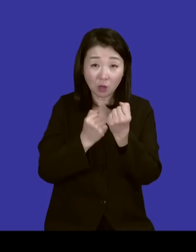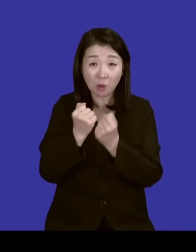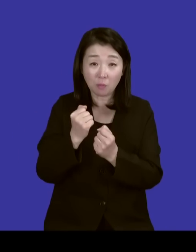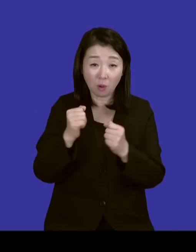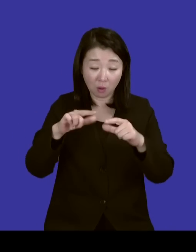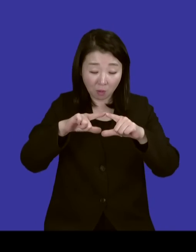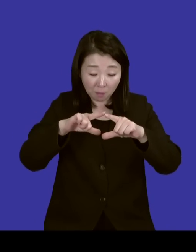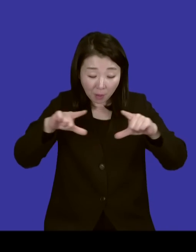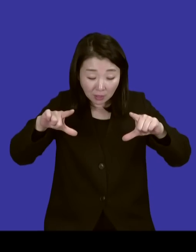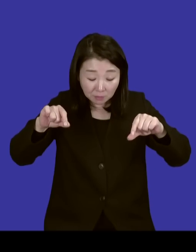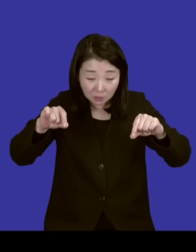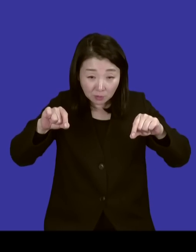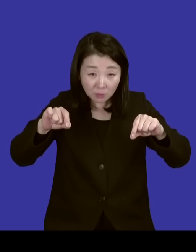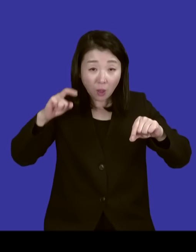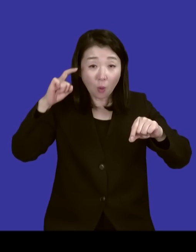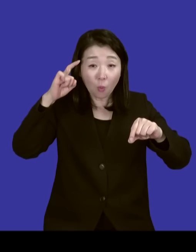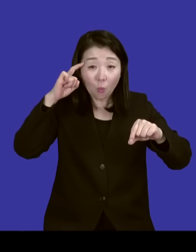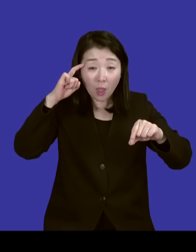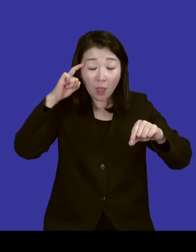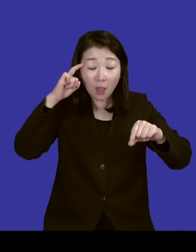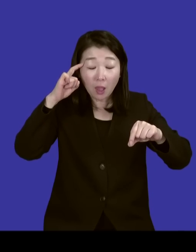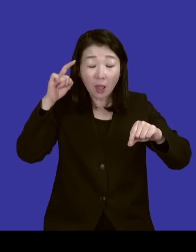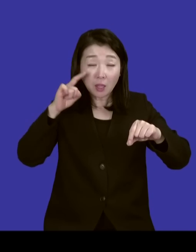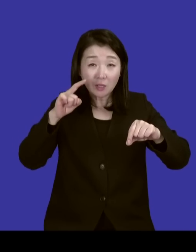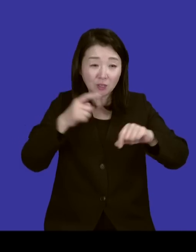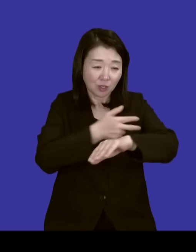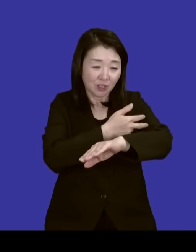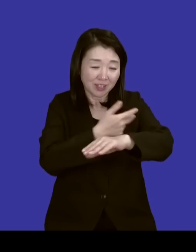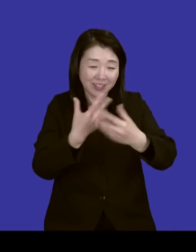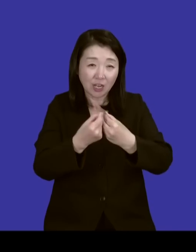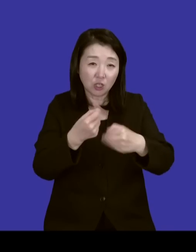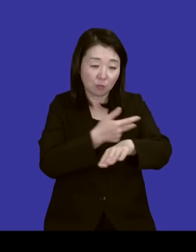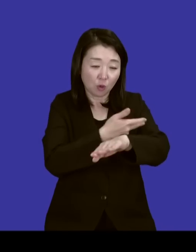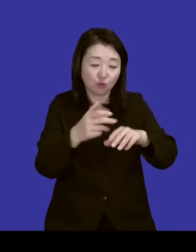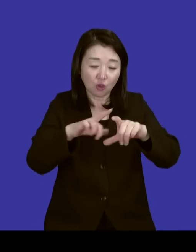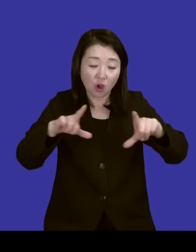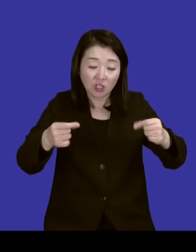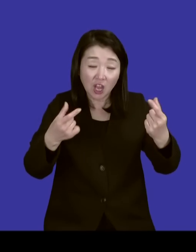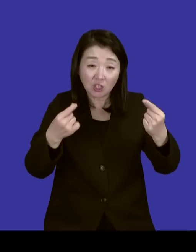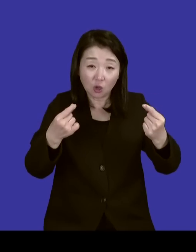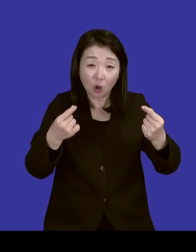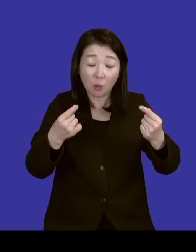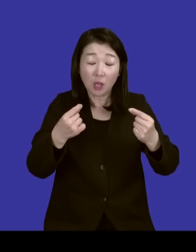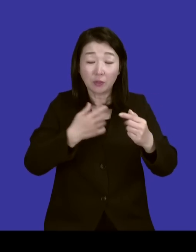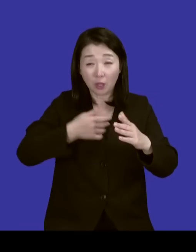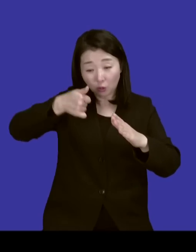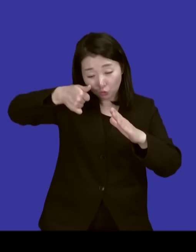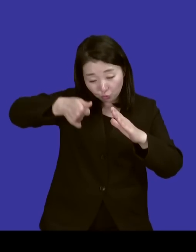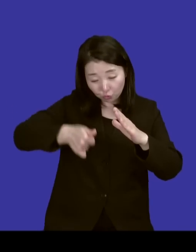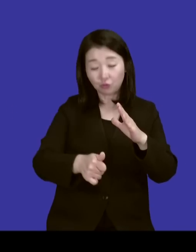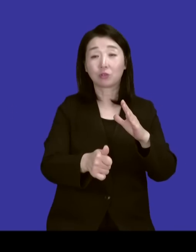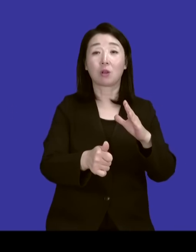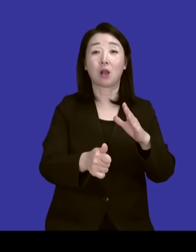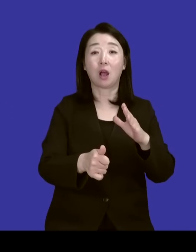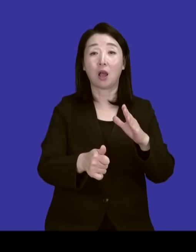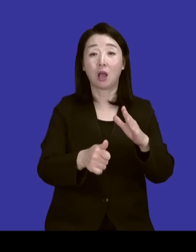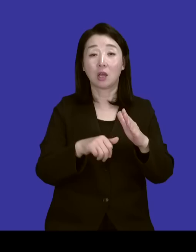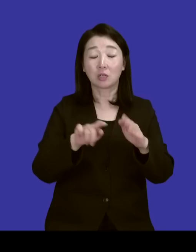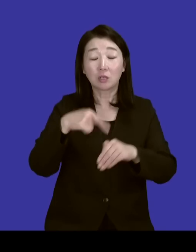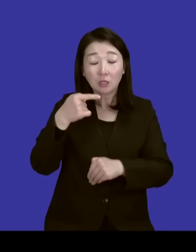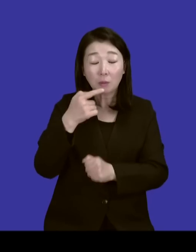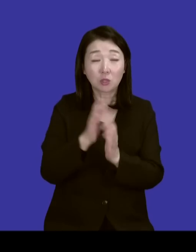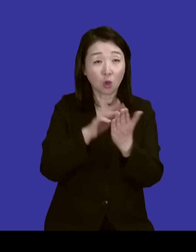수영장처럼 돼가지고 쑥 제가 들어가버린 거예요. 마음이. 그 다음부터 성경을 읽는데 성경이 뭐